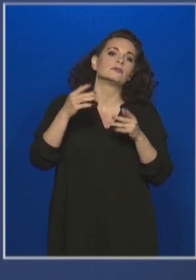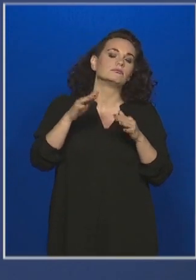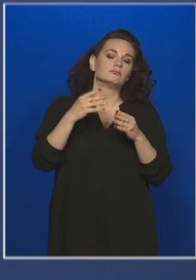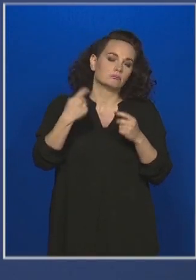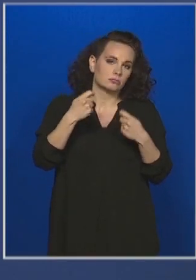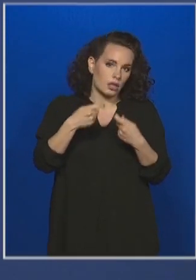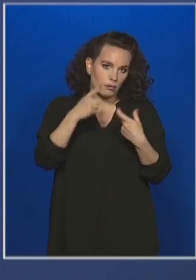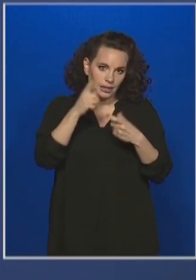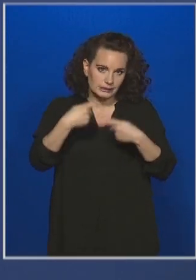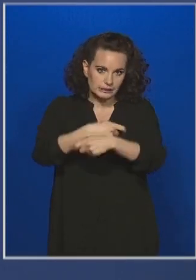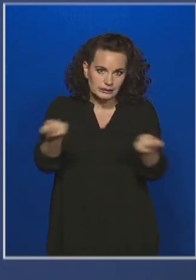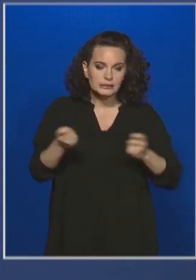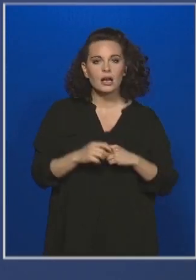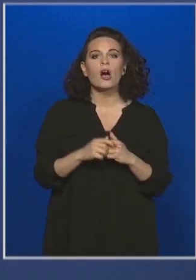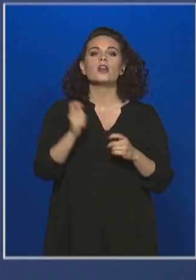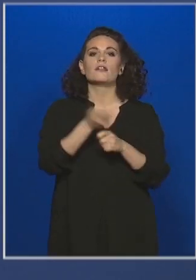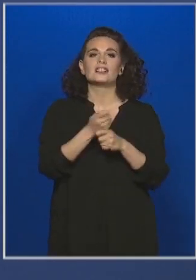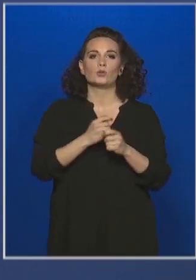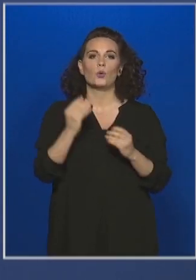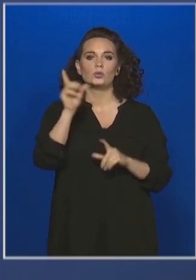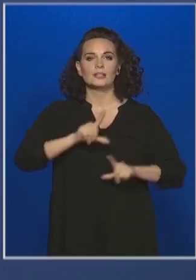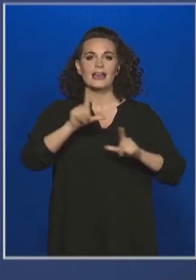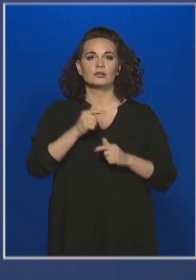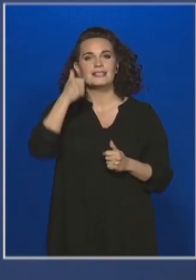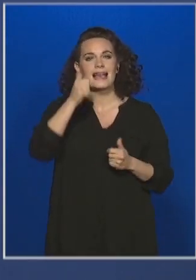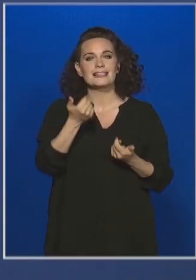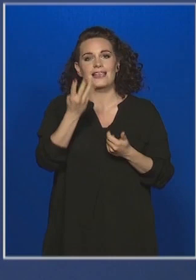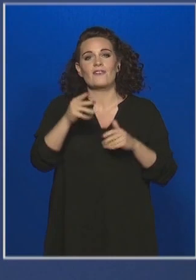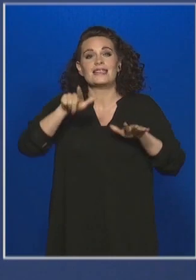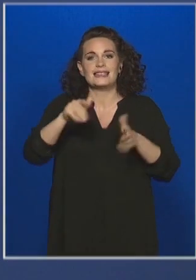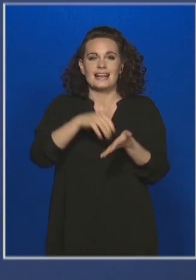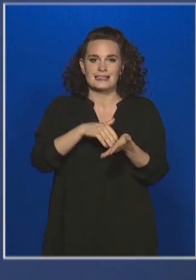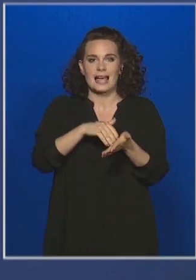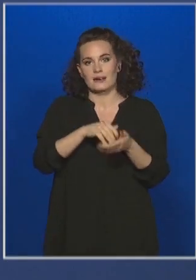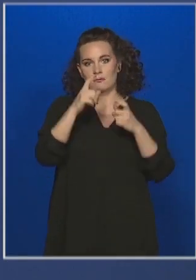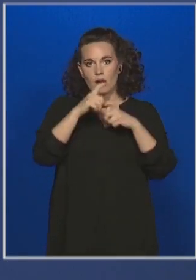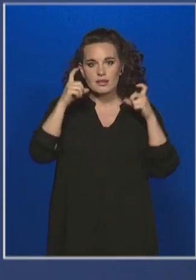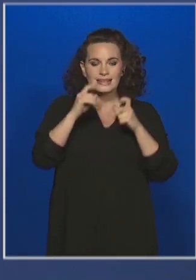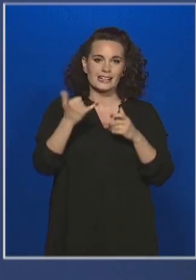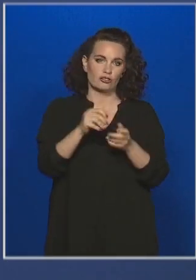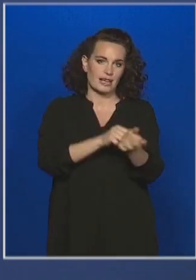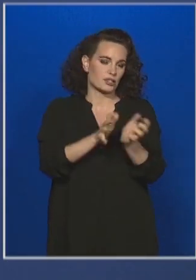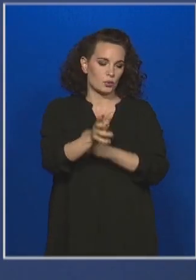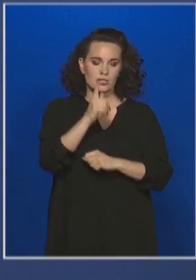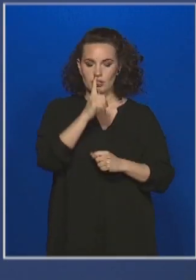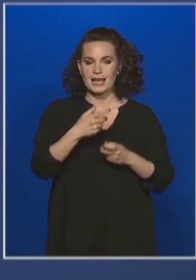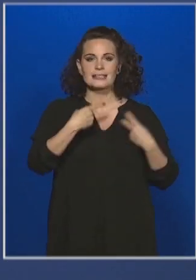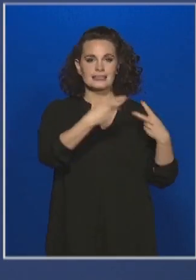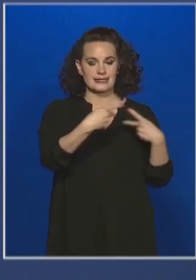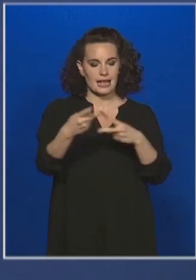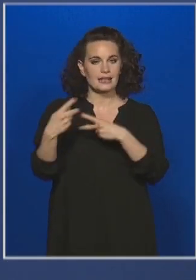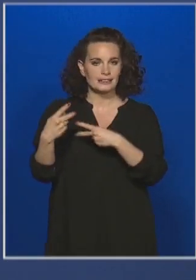tanároknak és az emelcintú javító tanároknak 147.075 darab maszk, és ugyanennyi pár kesztyű kiszállítása